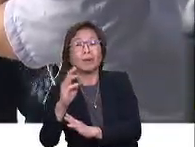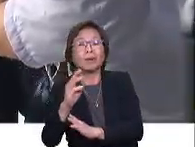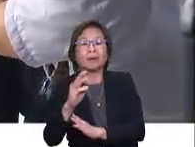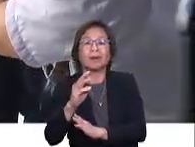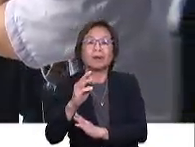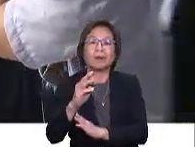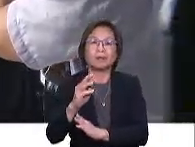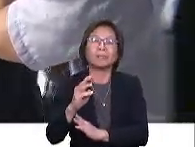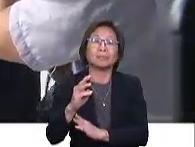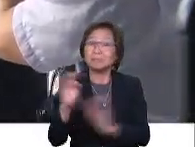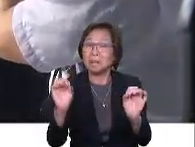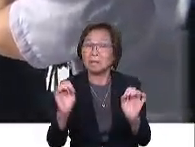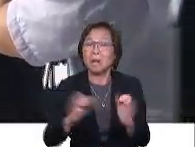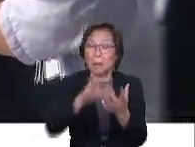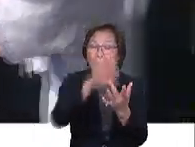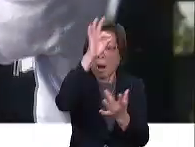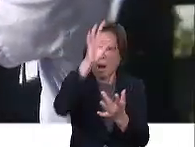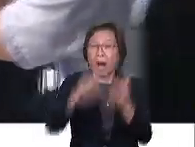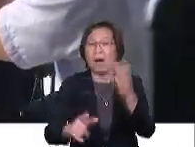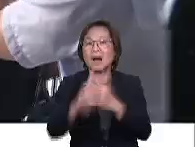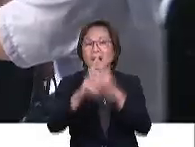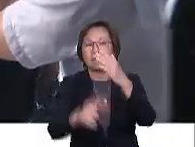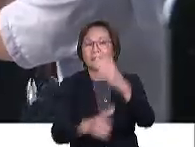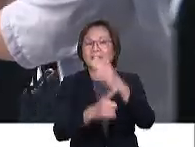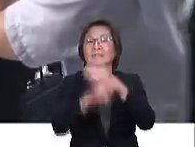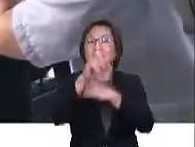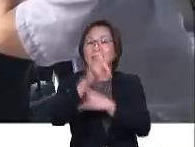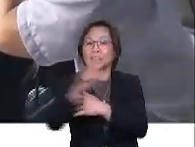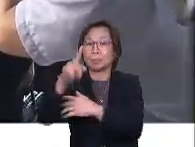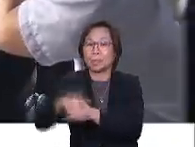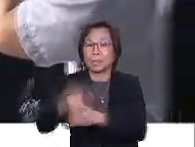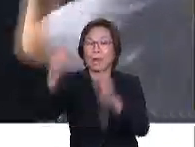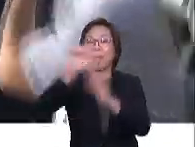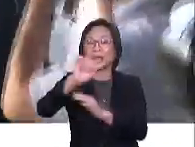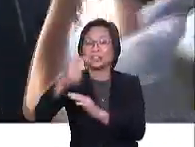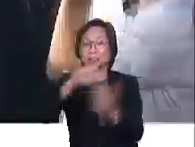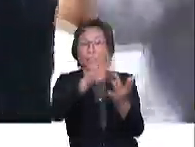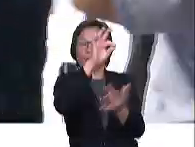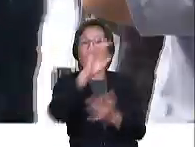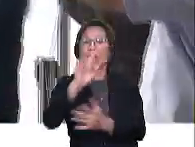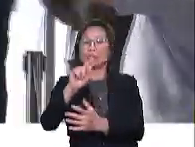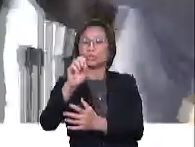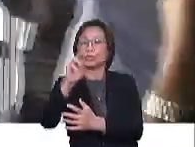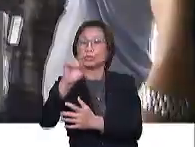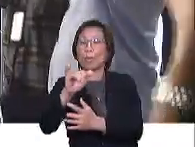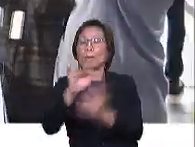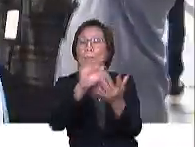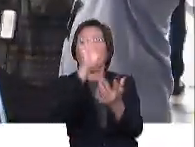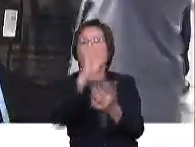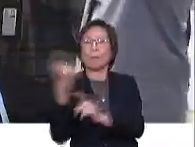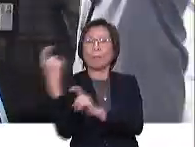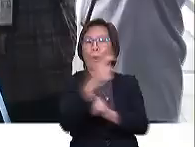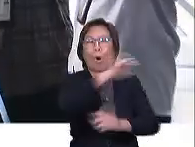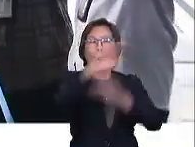Prosedur Jenayah. Pelantikannya sebagai timbalan pendakwa raya oleh Peguam Negara sebelum ini, Tan Sri Tommy Thomas memberinya